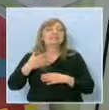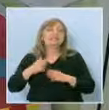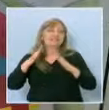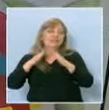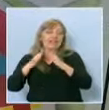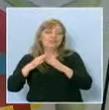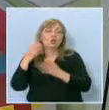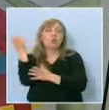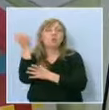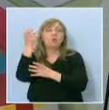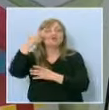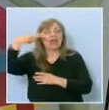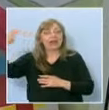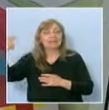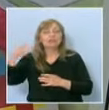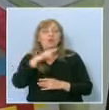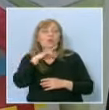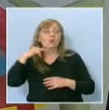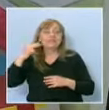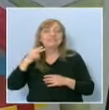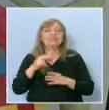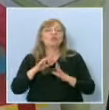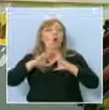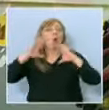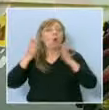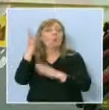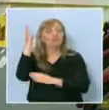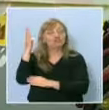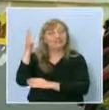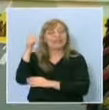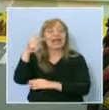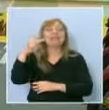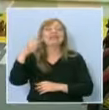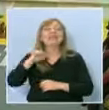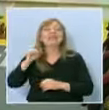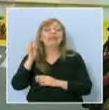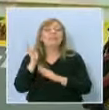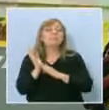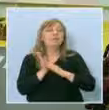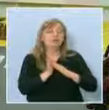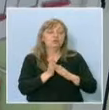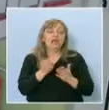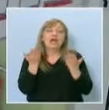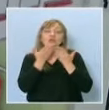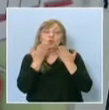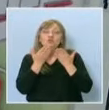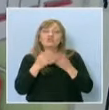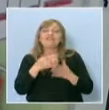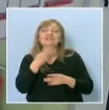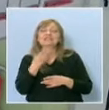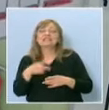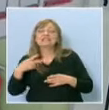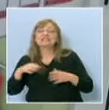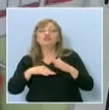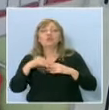полицията, общината и библиотеката. Децата се запознават с историята на всяка от тях и научават за различните професии на хората, които